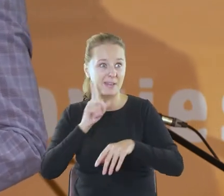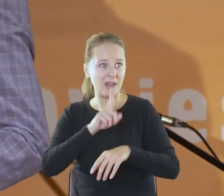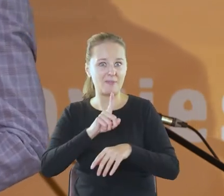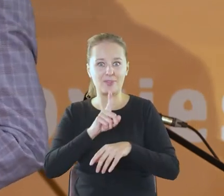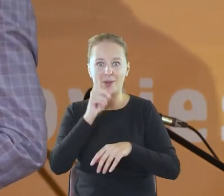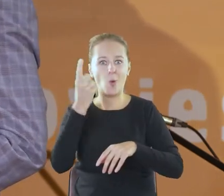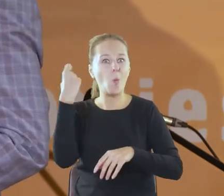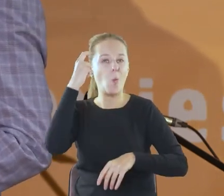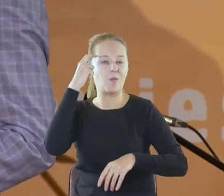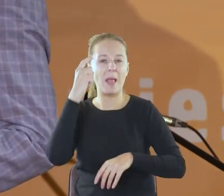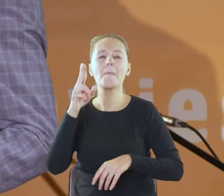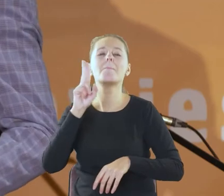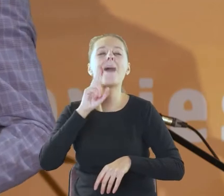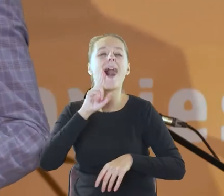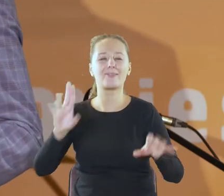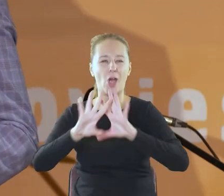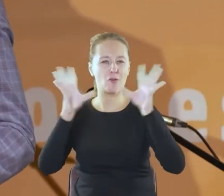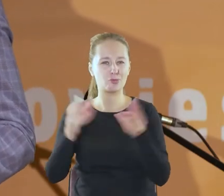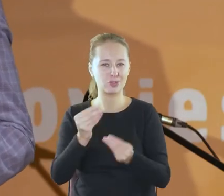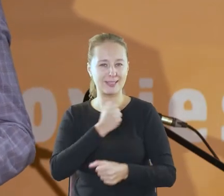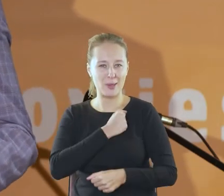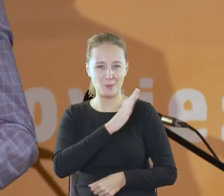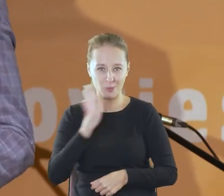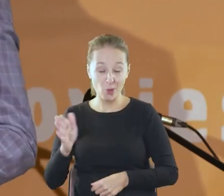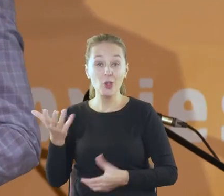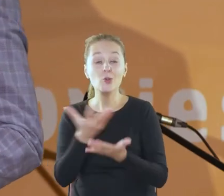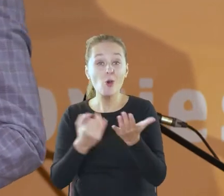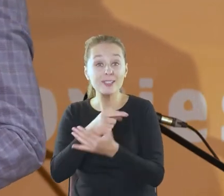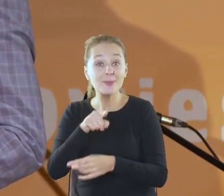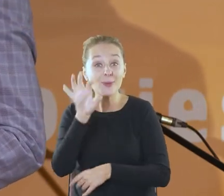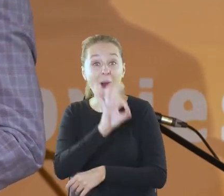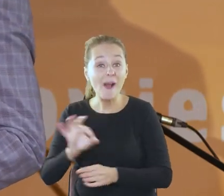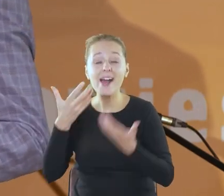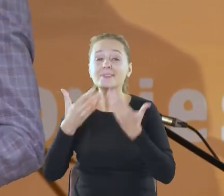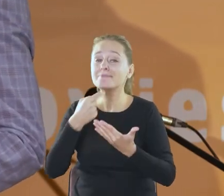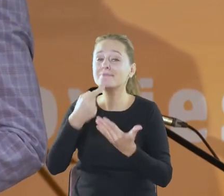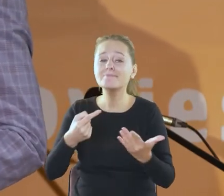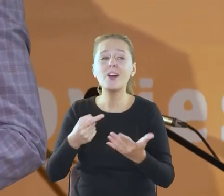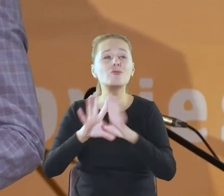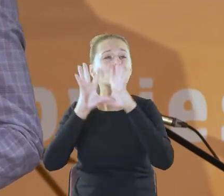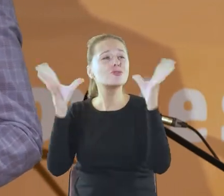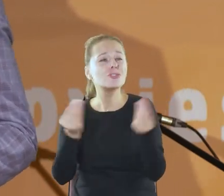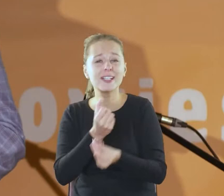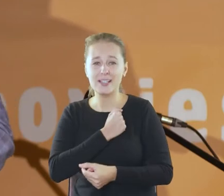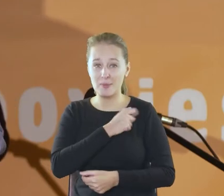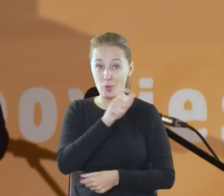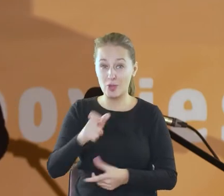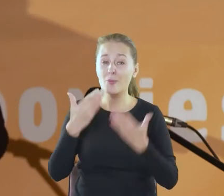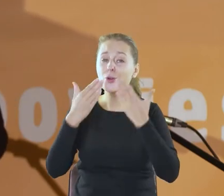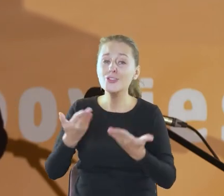Wszystkich Bibliotek w Polsce. I też korzystając z tej okazji, chciałem się właśnie zwrócić do wszystkich bibliotek, bo to dzięki Państwu, dzięki